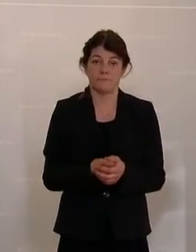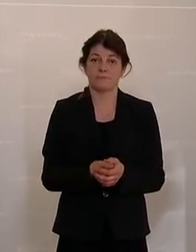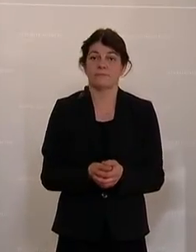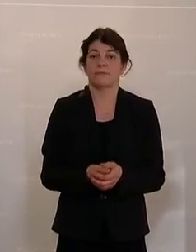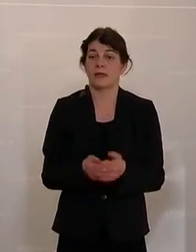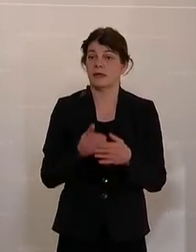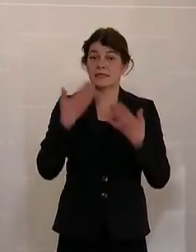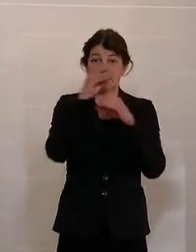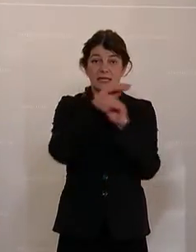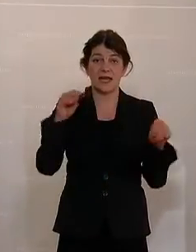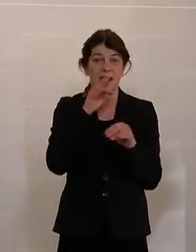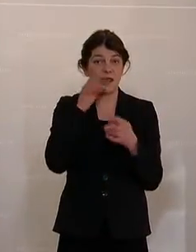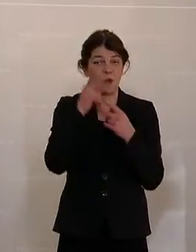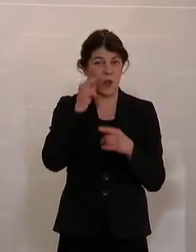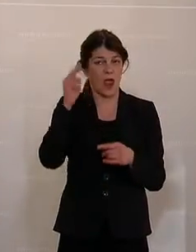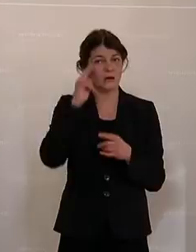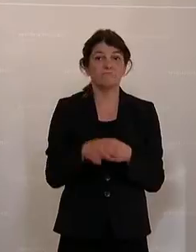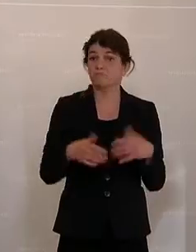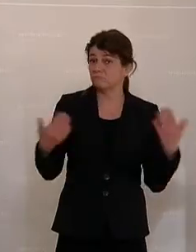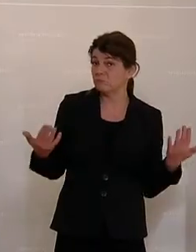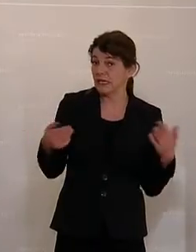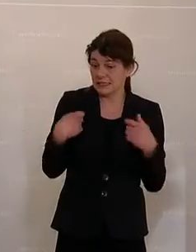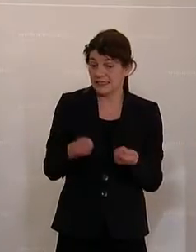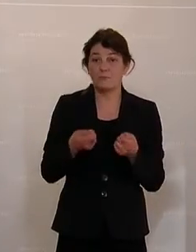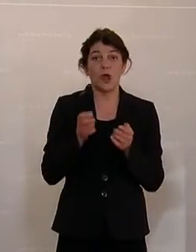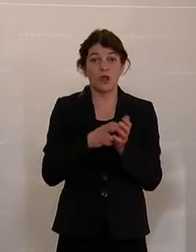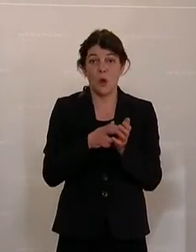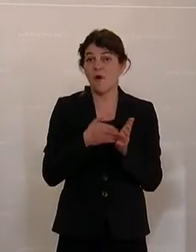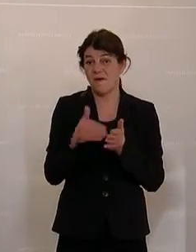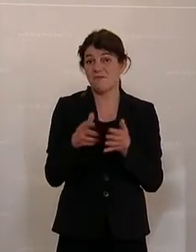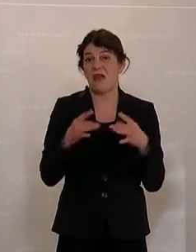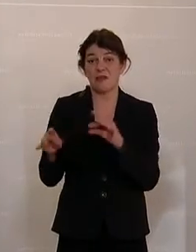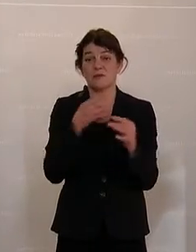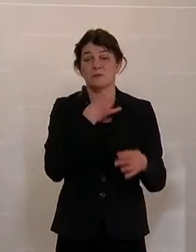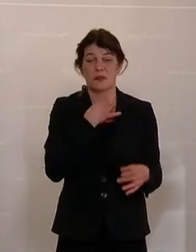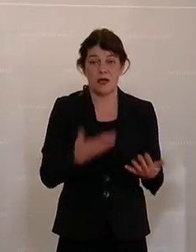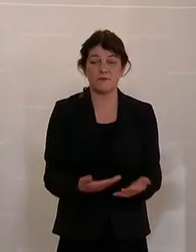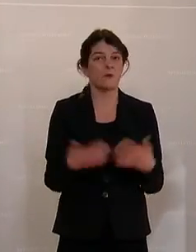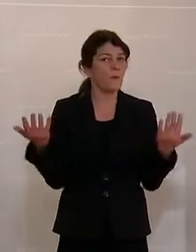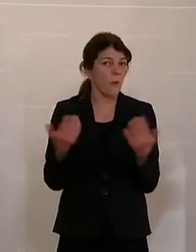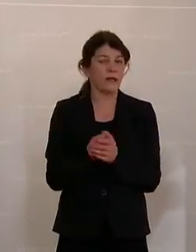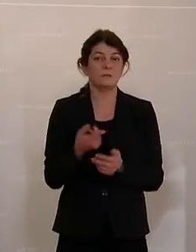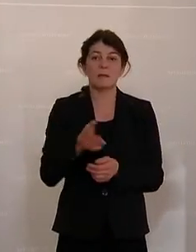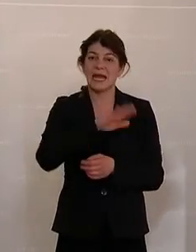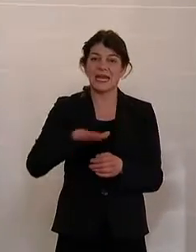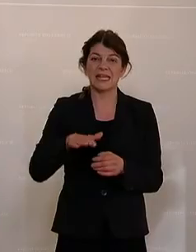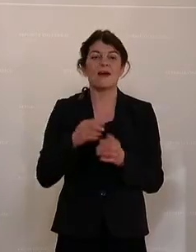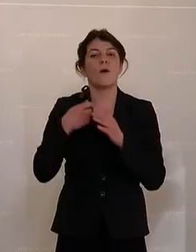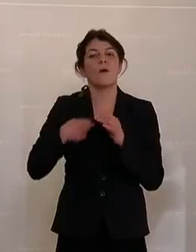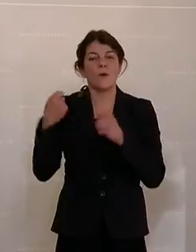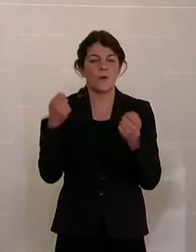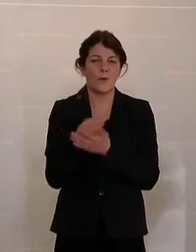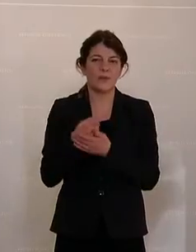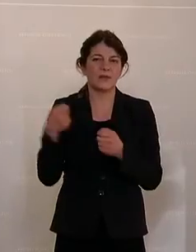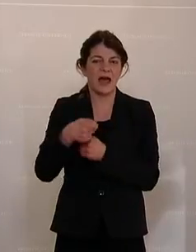Sehr geehrte Damen und Herren, es gibt auch noch einen weiteren Handlungsbedarf. Der ist beim Kinderunterhaltsrecht und bei den